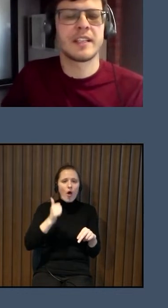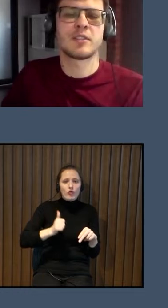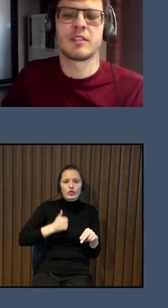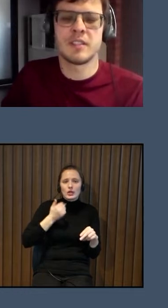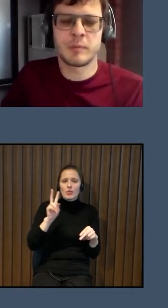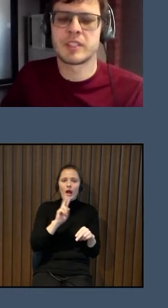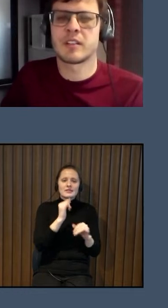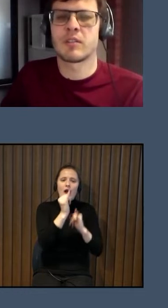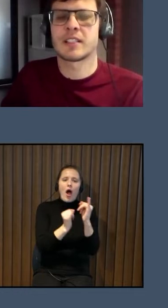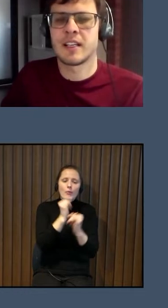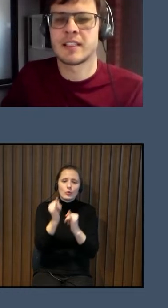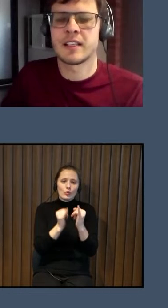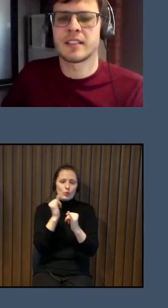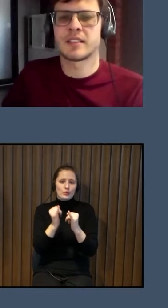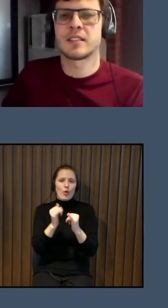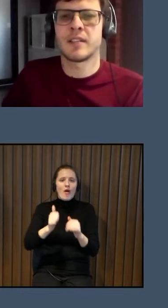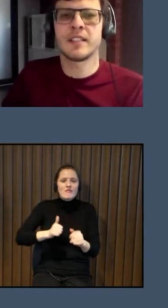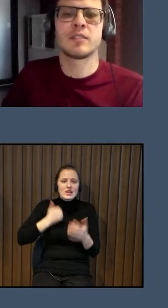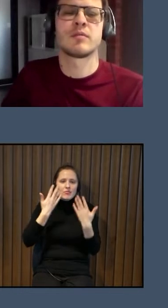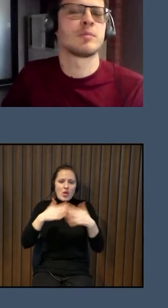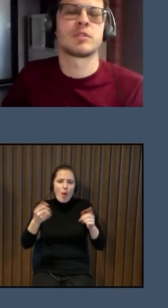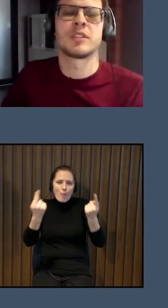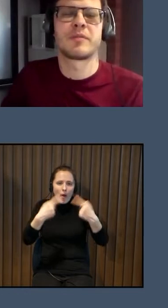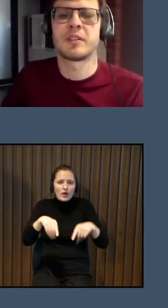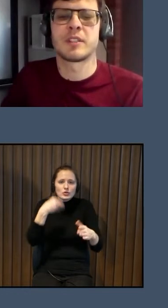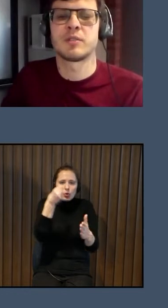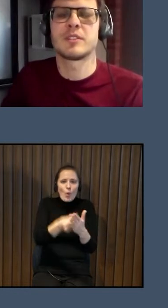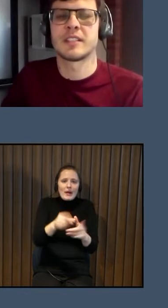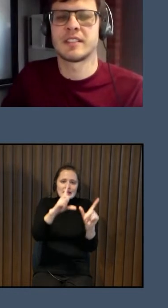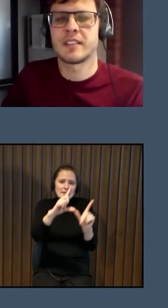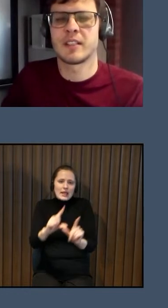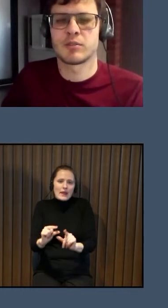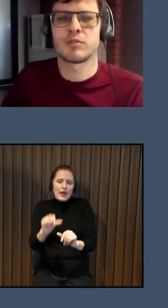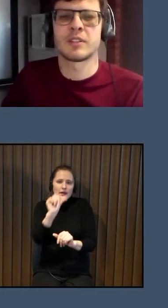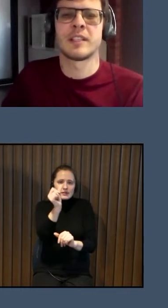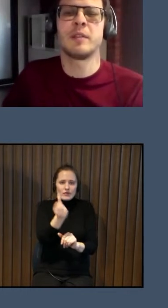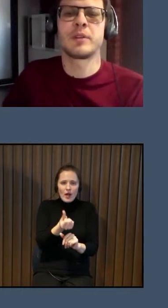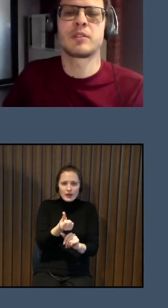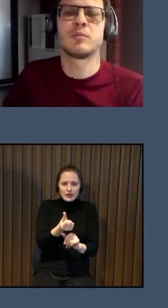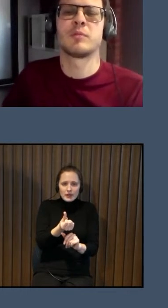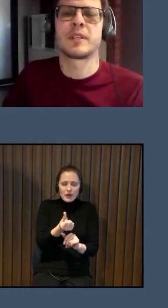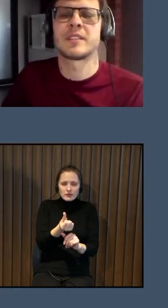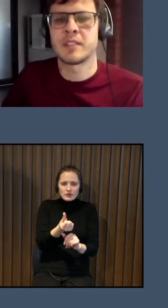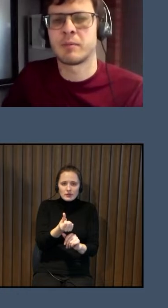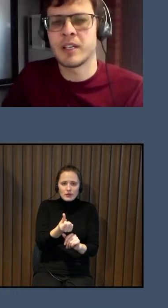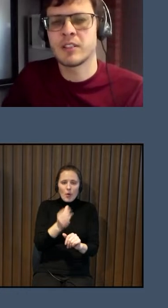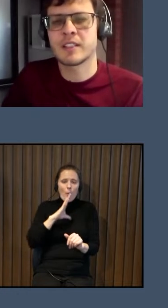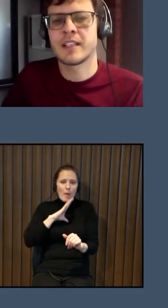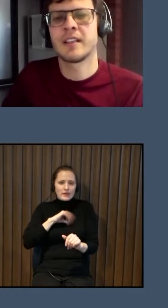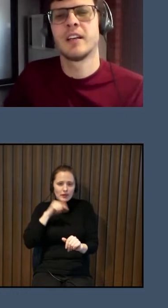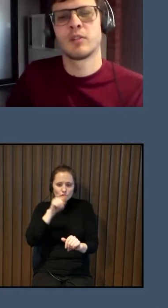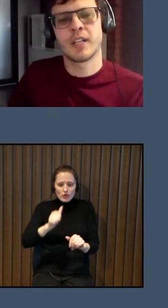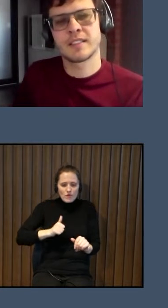bankratējas, jo iepriekts ir kaut kāds lētākais variāms, un varbūt šī ta firma ir uztaisīta tikai uz šo te iepirkumu, un pēc tam viņa